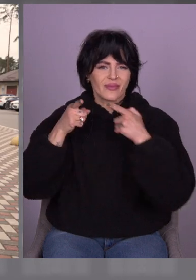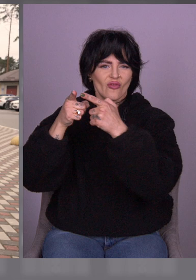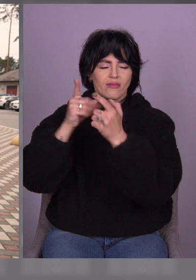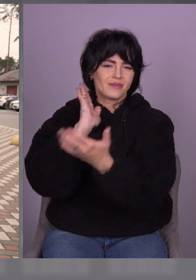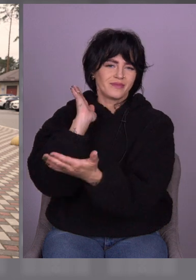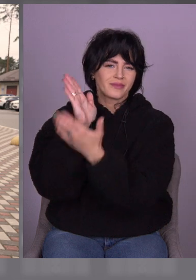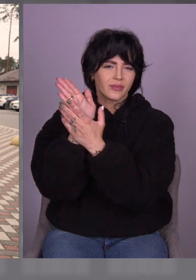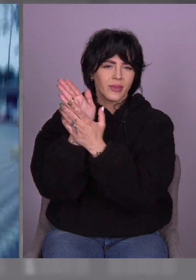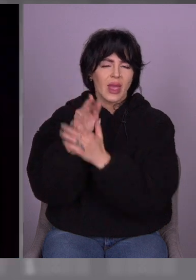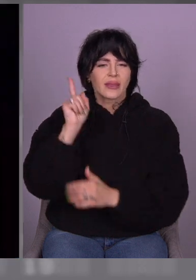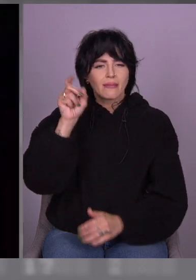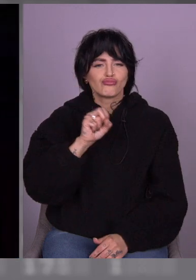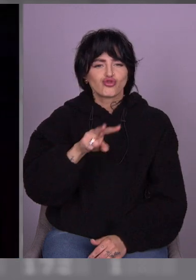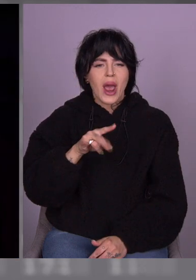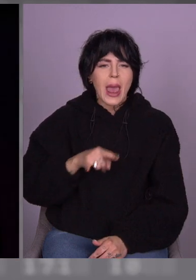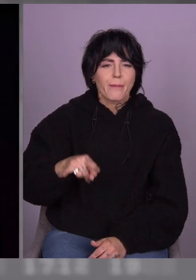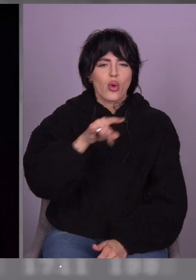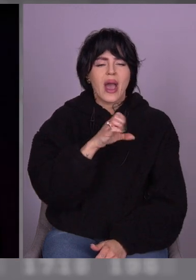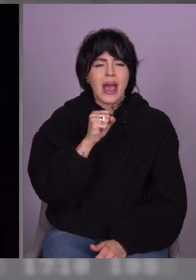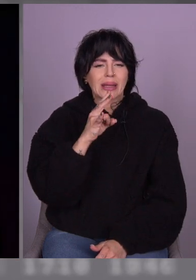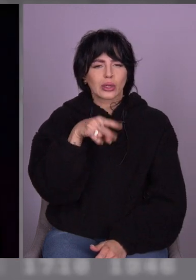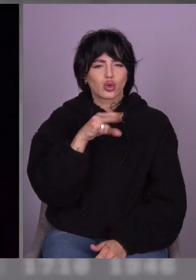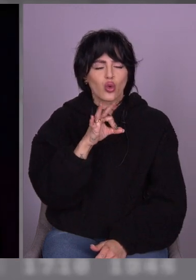знаходиться аеропорт Антонова.